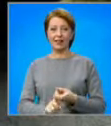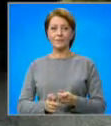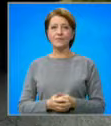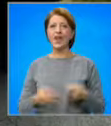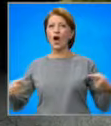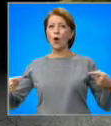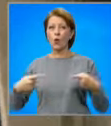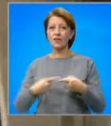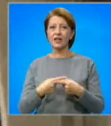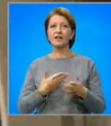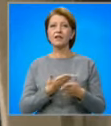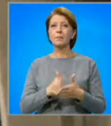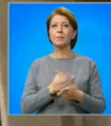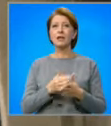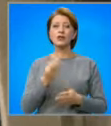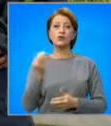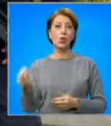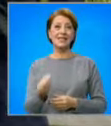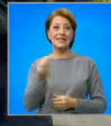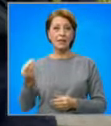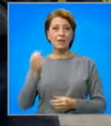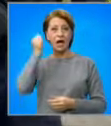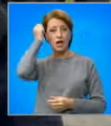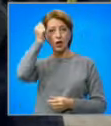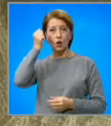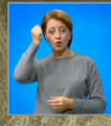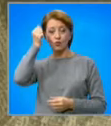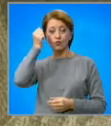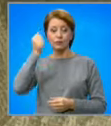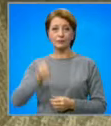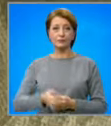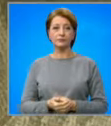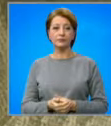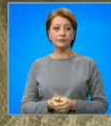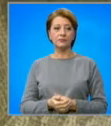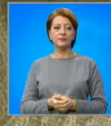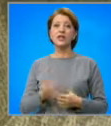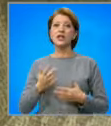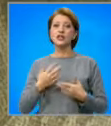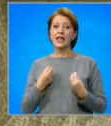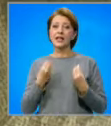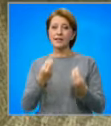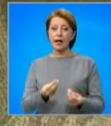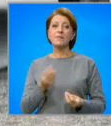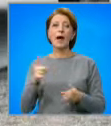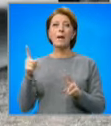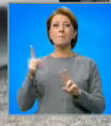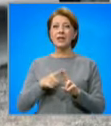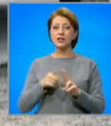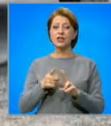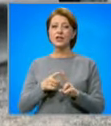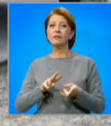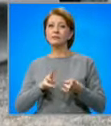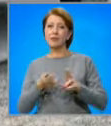Конфликтът между Сърбия и Косово се изостря. Ще дадем време на Прищина да промени решенията си.